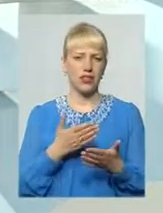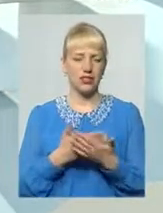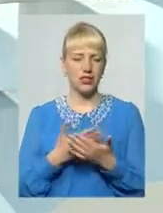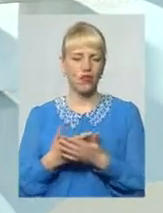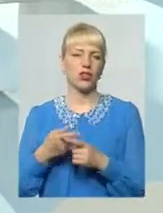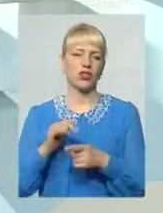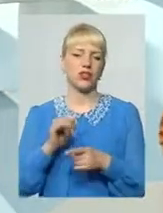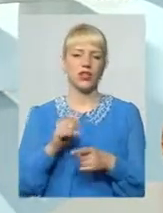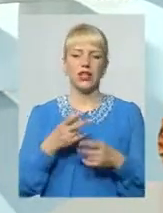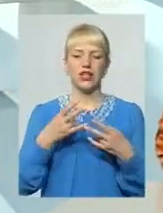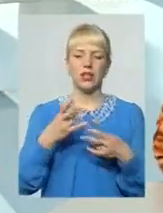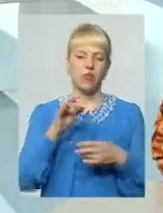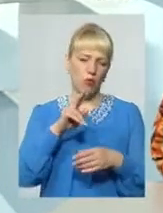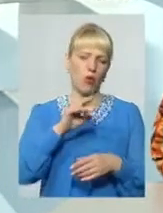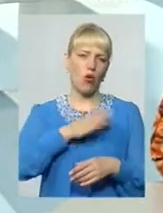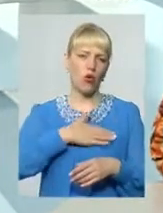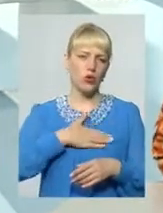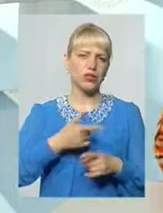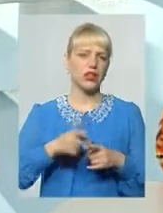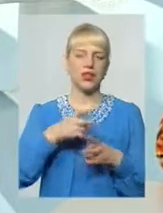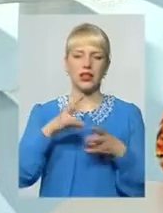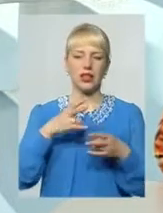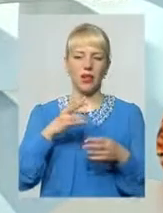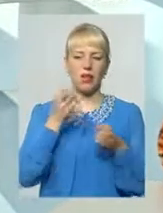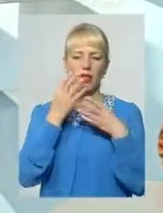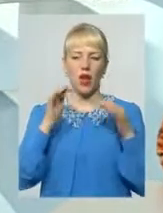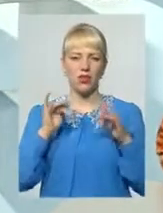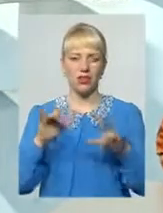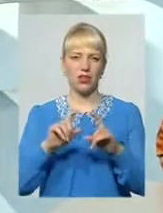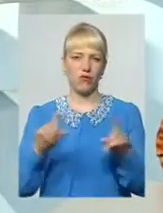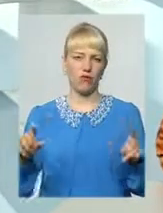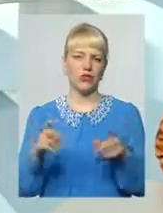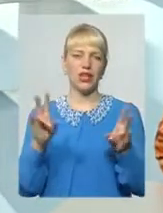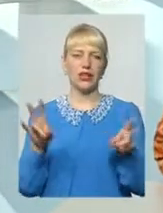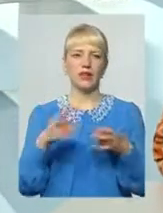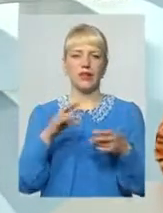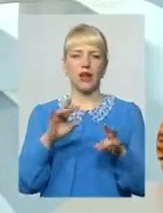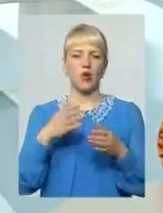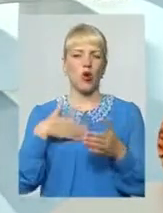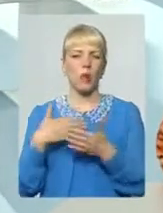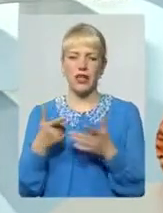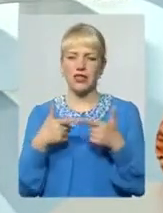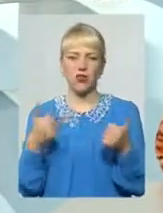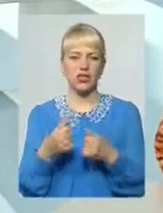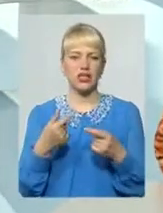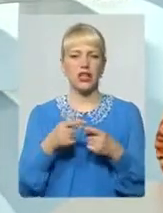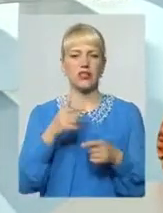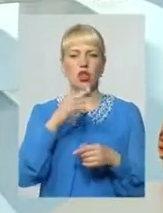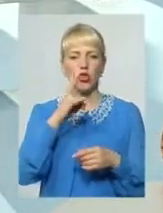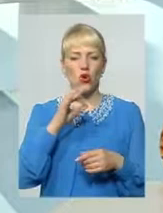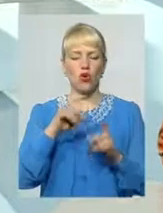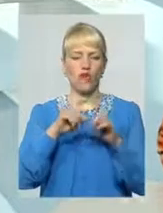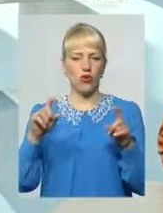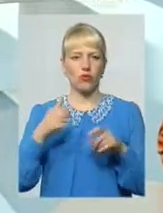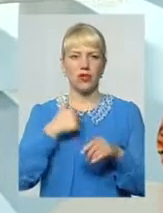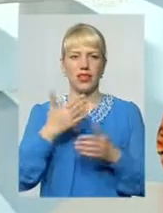треба ні громадської організації Не треба, здавалося, благодійного фонду Хоча дуже багато питань зараз в мене особисто до них Бо